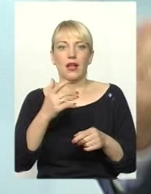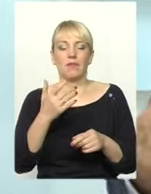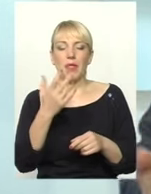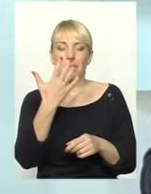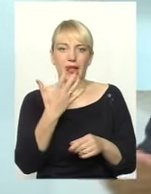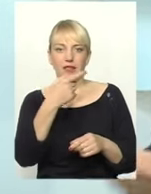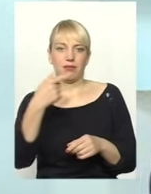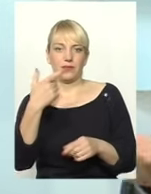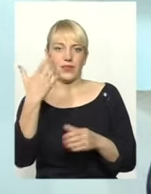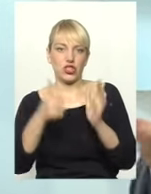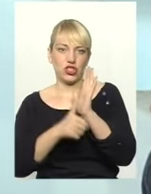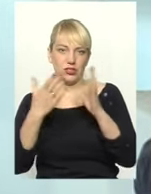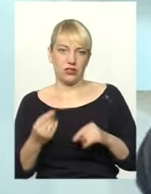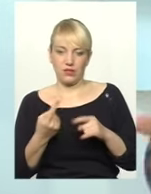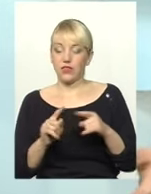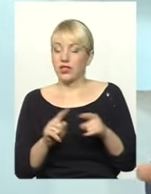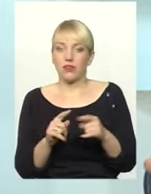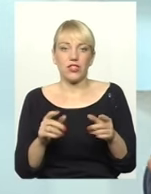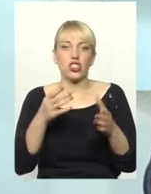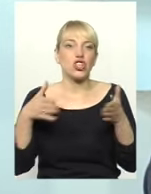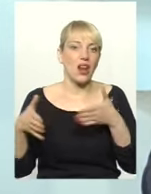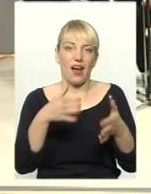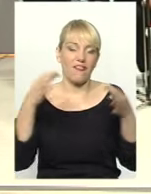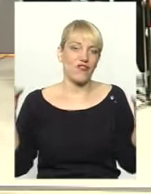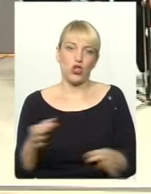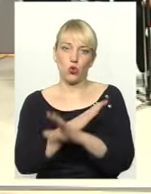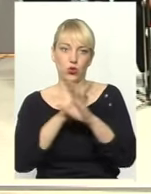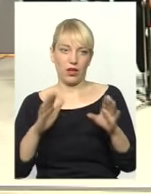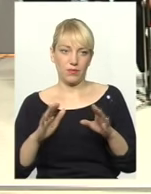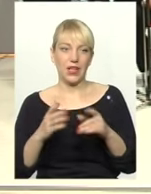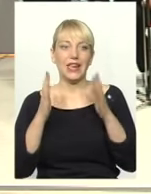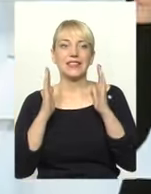І комуналка яка. Тому це в нікуди шлях замовляти. Вадим Миколаївич,